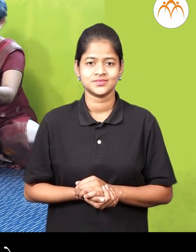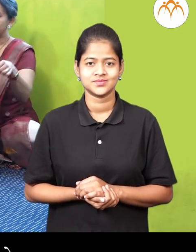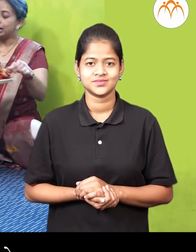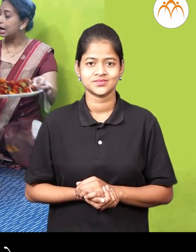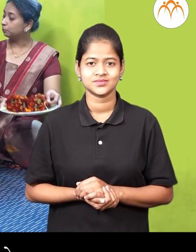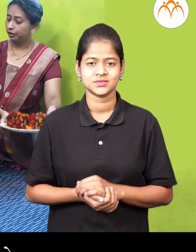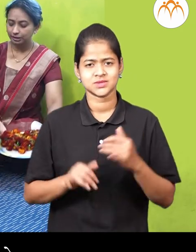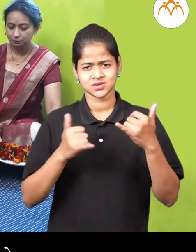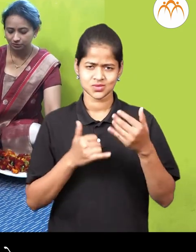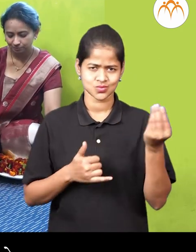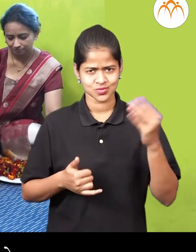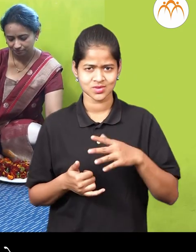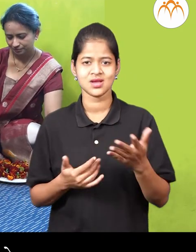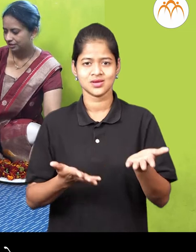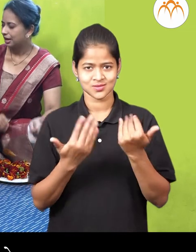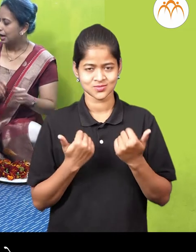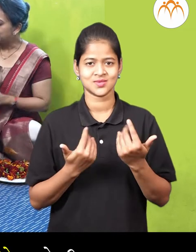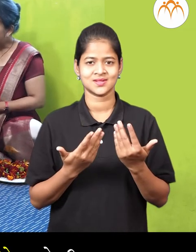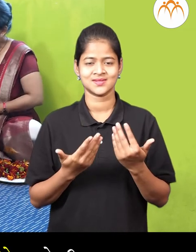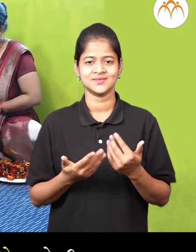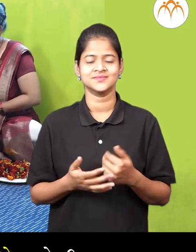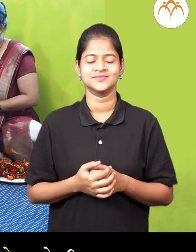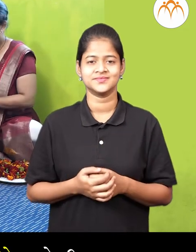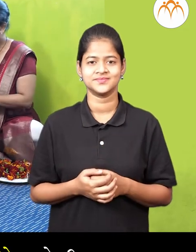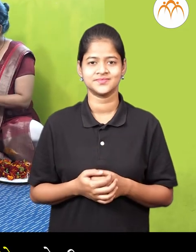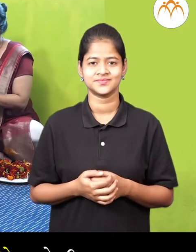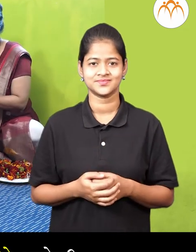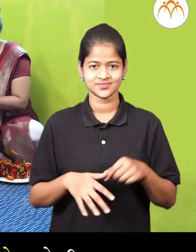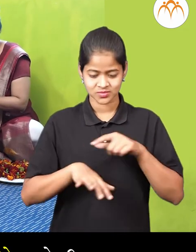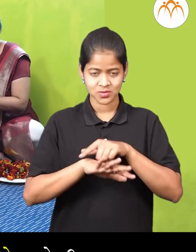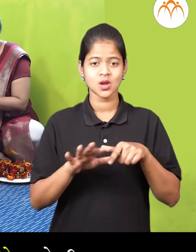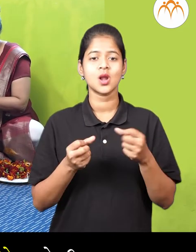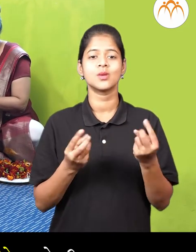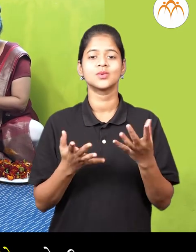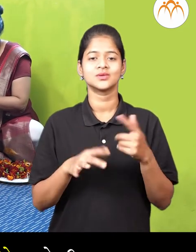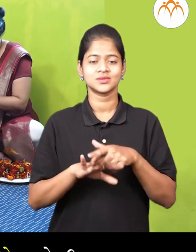दोगही हाथ पुढे करावर अणि माला सांगा किती बोटे